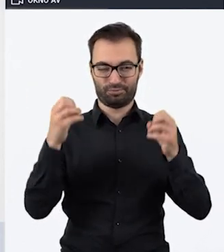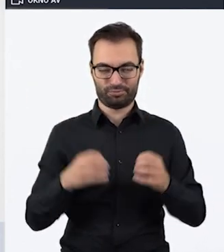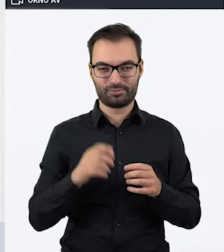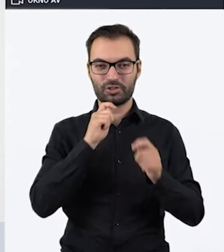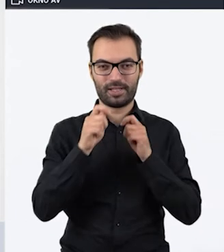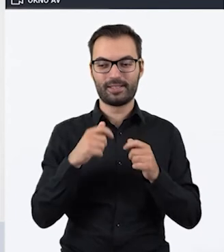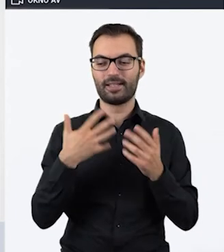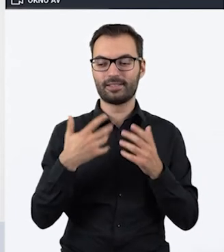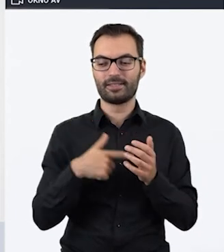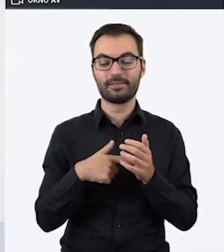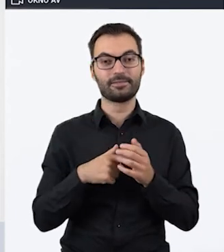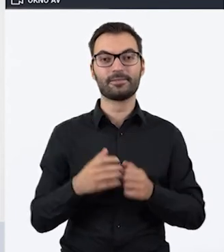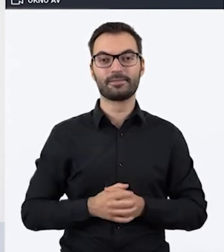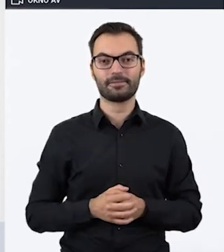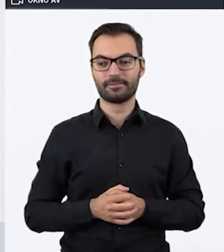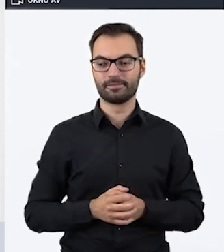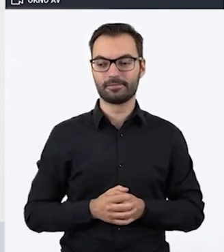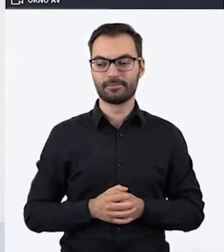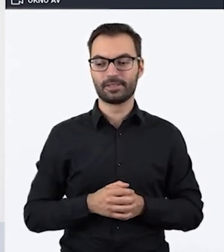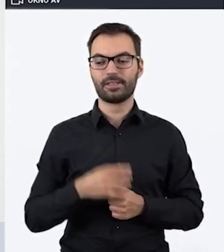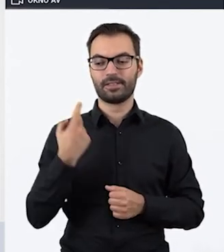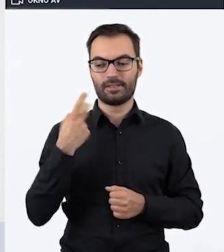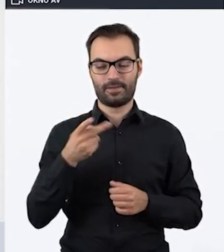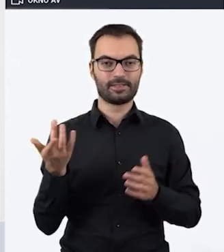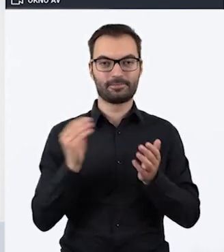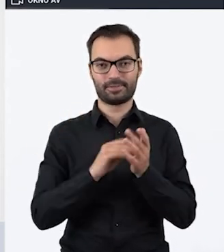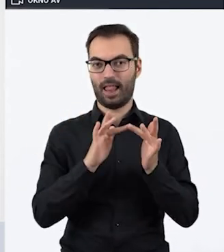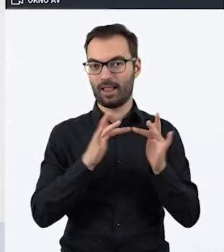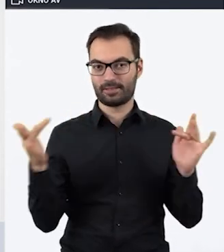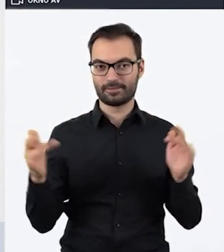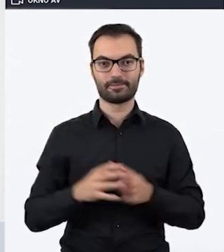zrobić to w Mentimeter. Jeszcze raz teraz wstawiłam ten link.